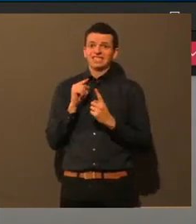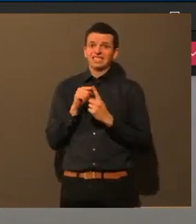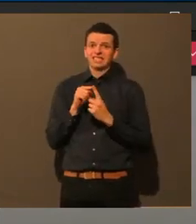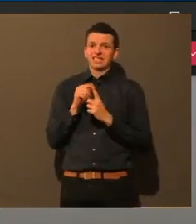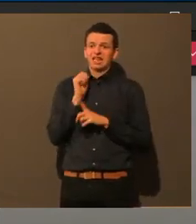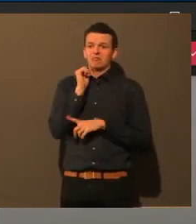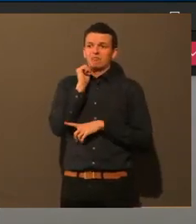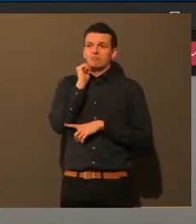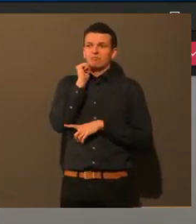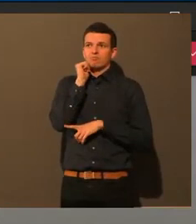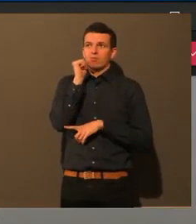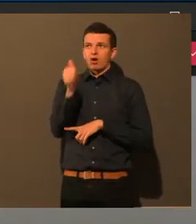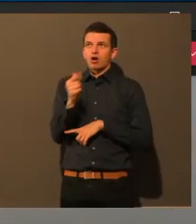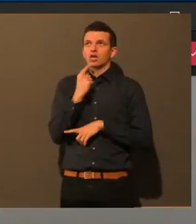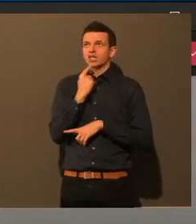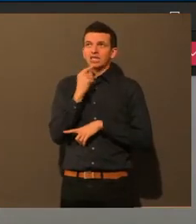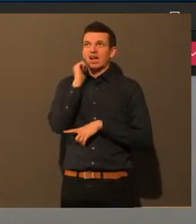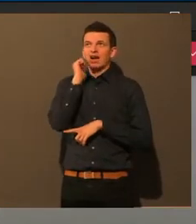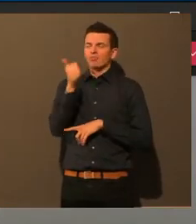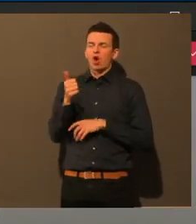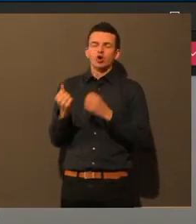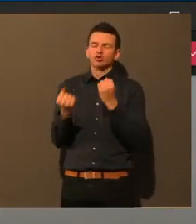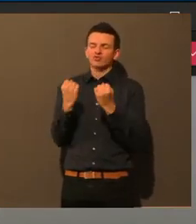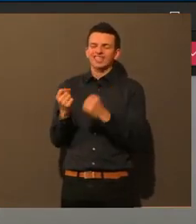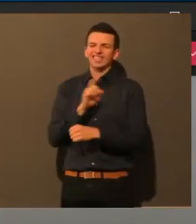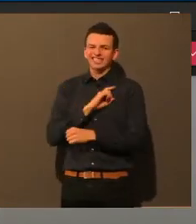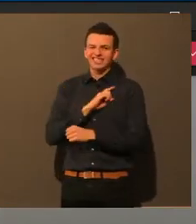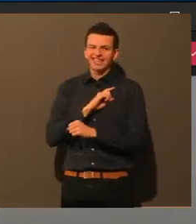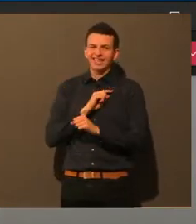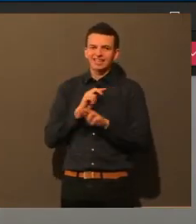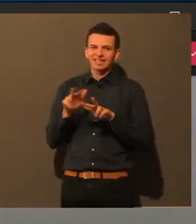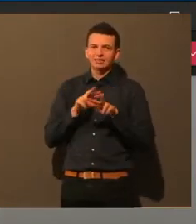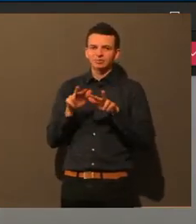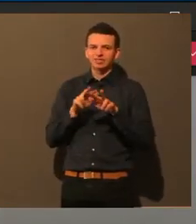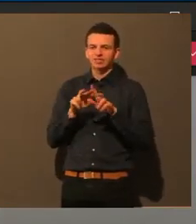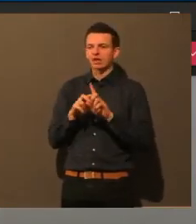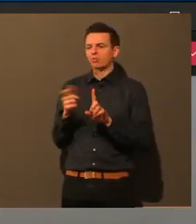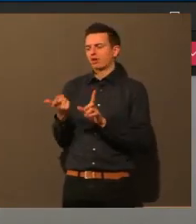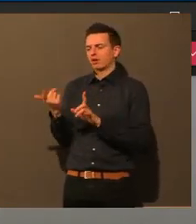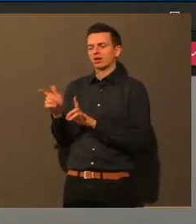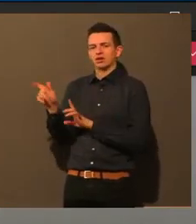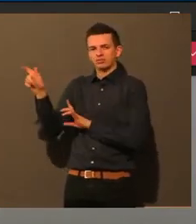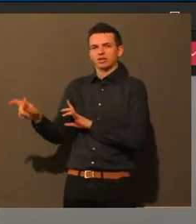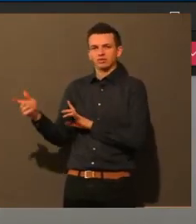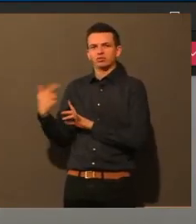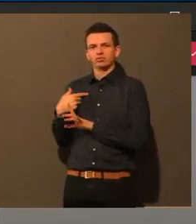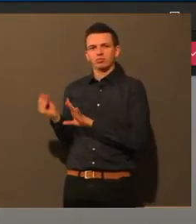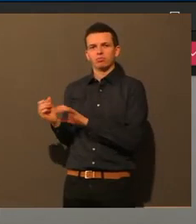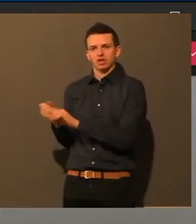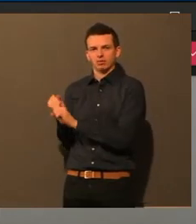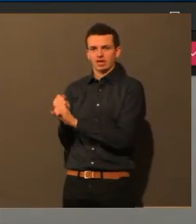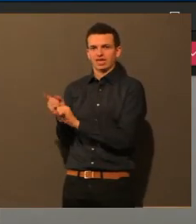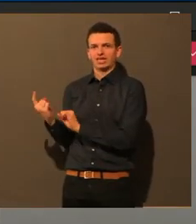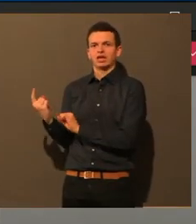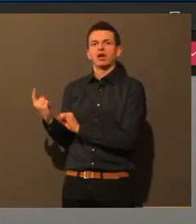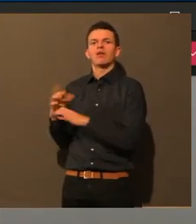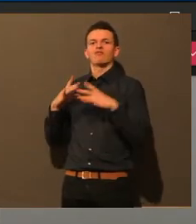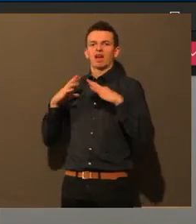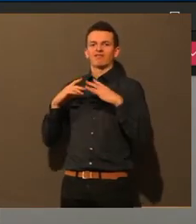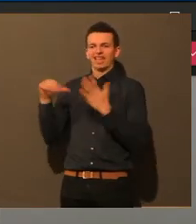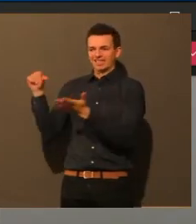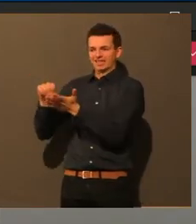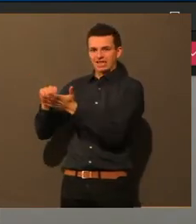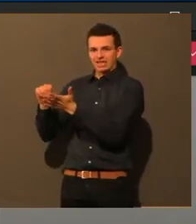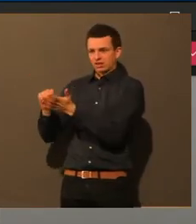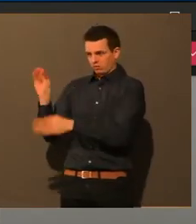morgen eine ganze Stadtratssitzung, aber jemand von meinem Team würde mal morgen im Freiwilligenzentrum mal Kontakt aufnehmen, ob da vielleicht auch noch Unterstützung ist. Wir müssen halblos